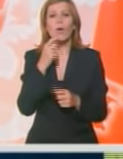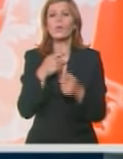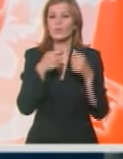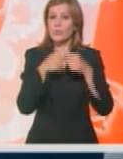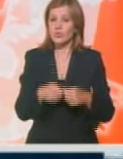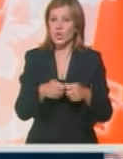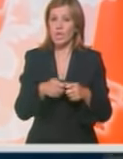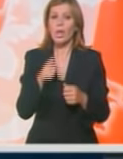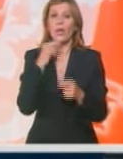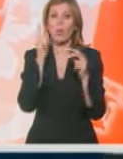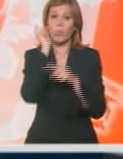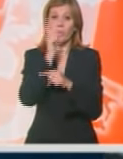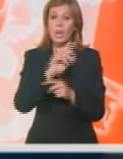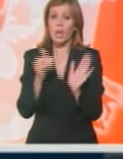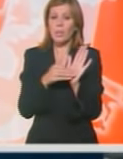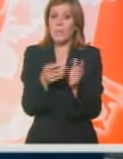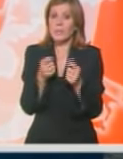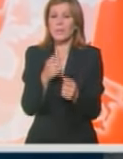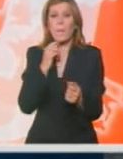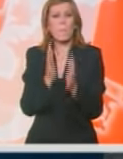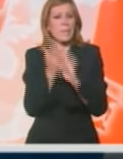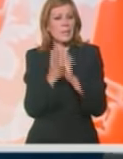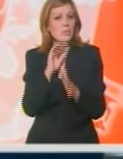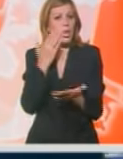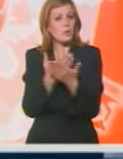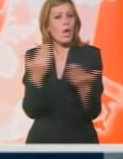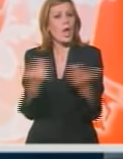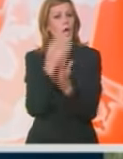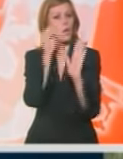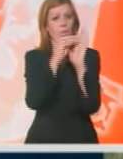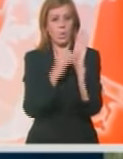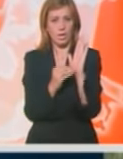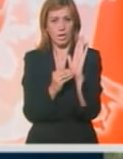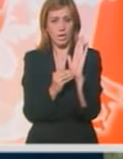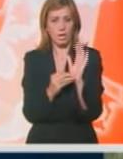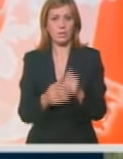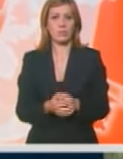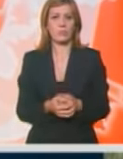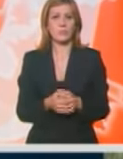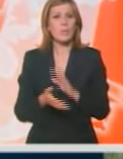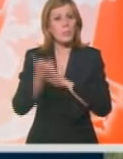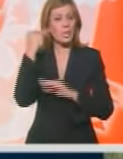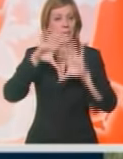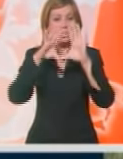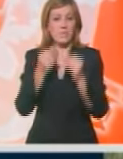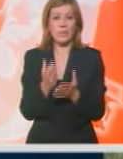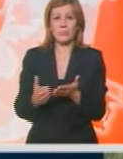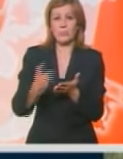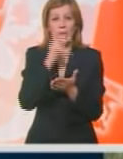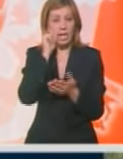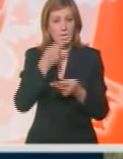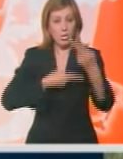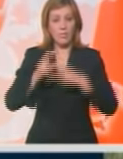međunarodne studije, upozorava da ne treba zaključivati brzopleto na osnovu najnovijih podataka. Pre svega, brutonacionalni